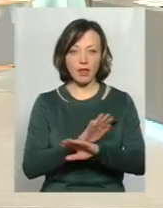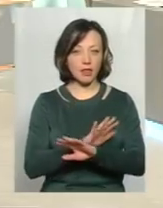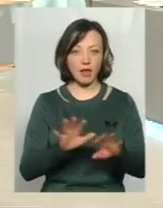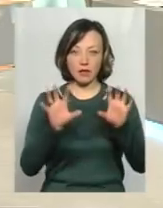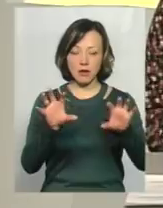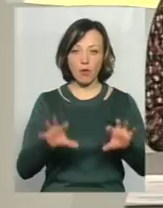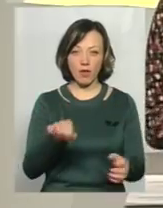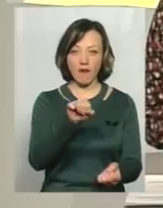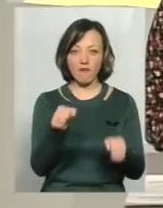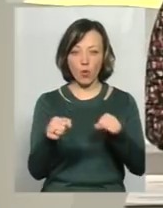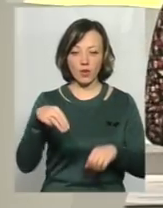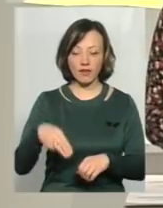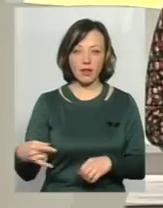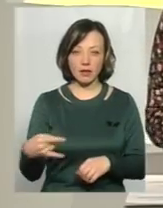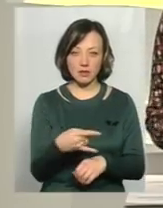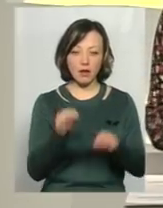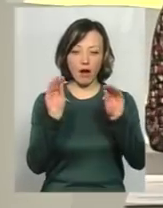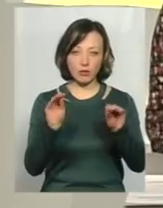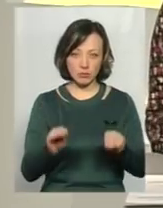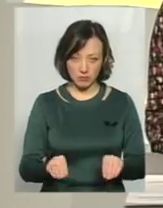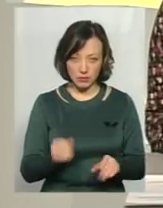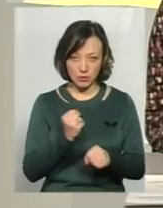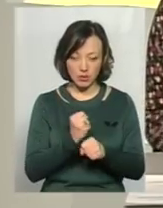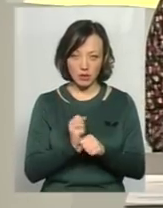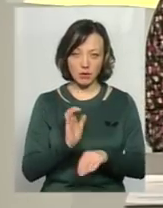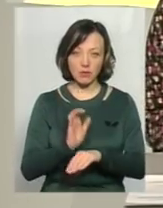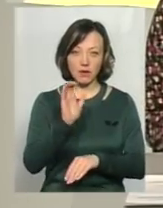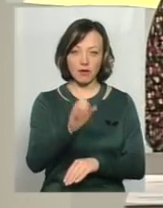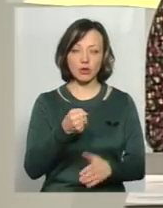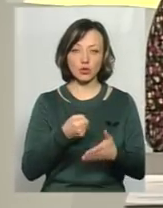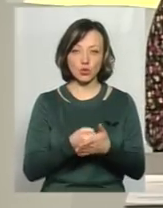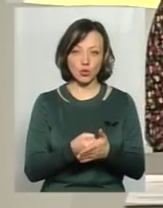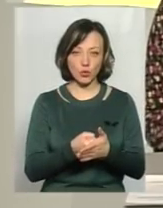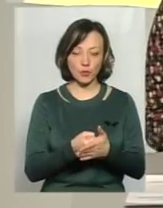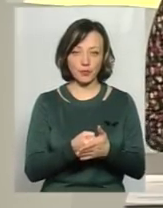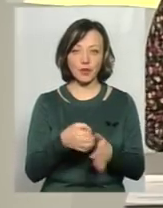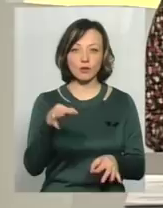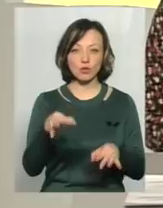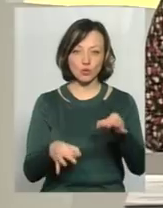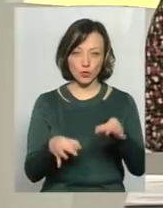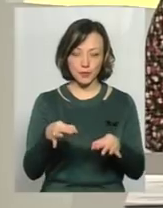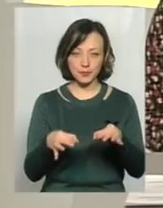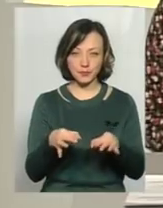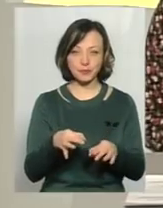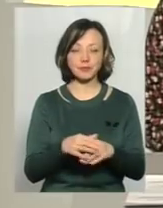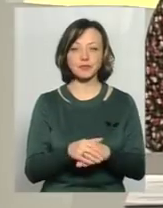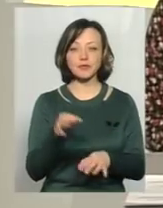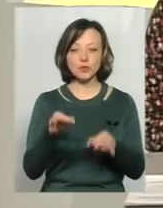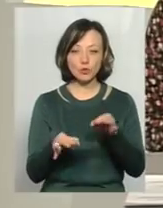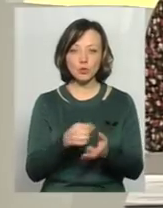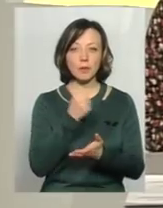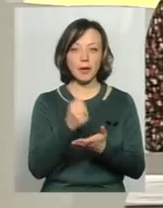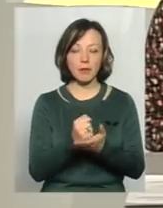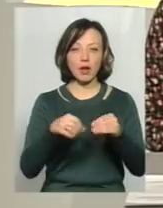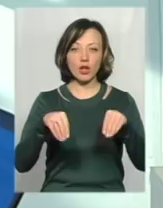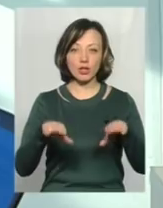водіїв, вже тоді виписуєте акт і направляєте його, так, до виконавчого? суду. До суду. Суд приймає